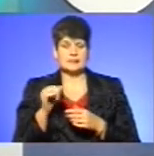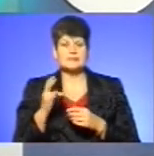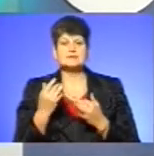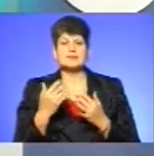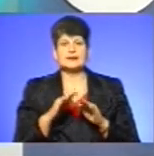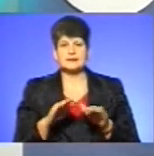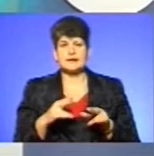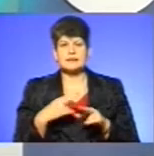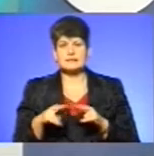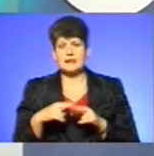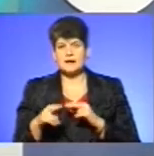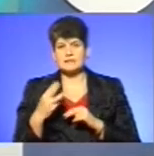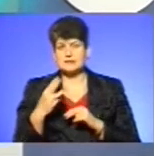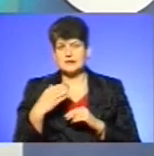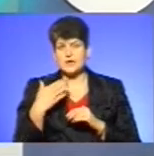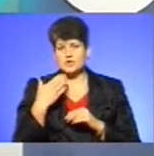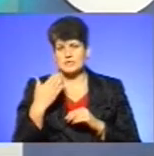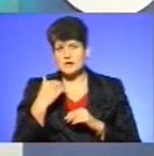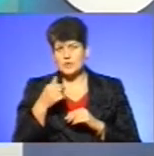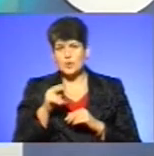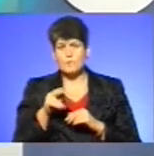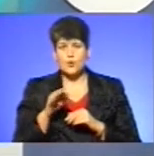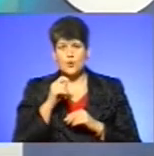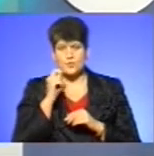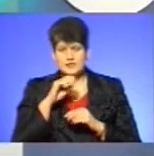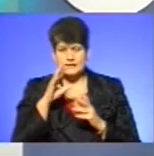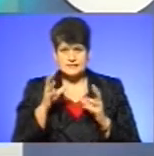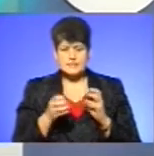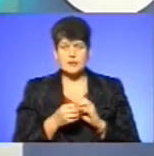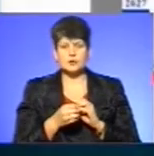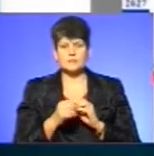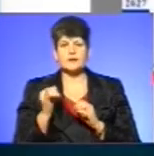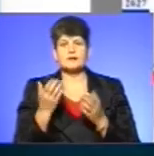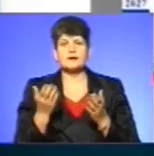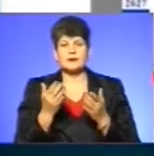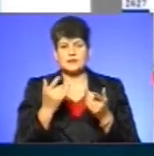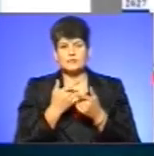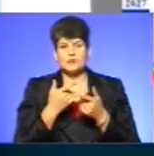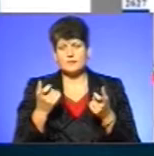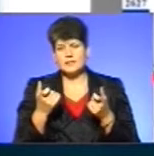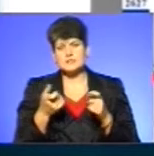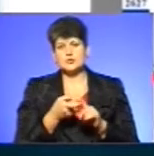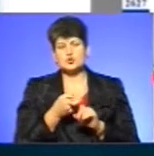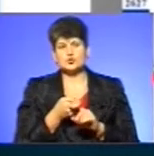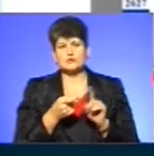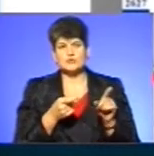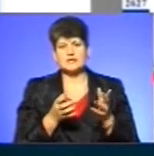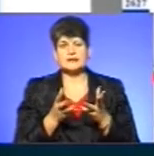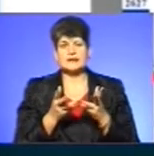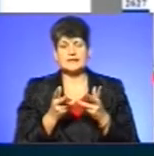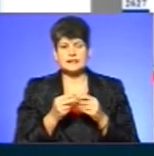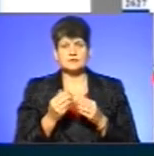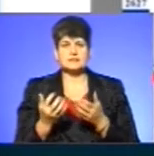зникало за три останні роки по Україні загалом, і яка інформація стосовно їх кількості, їх